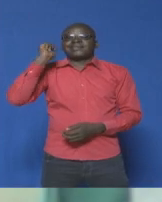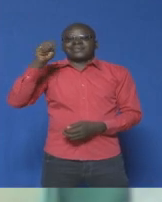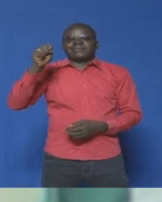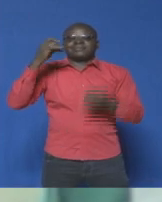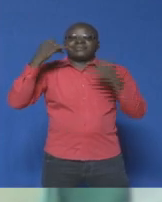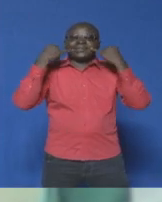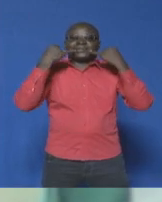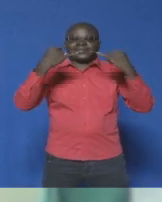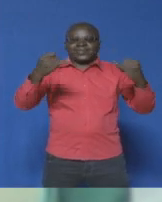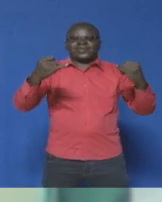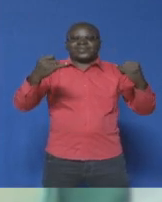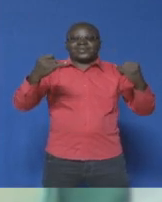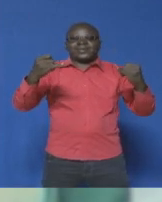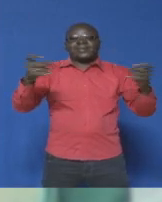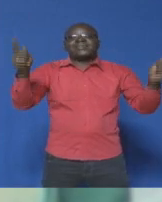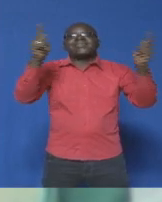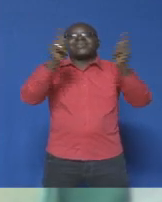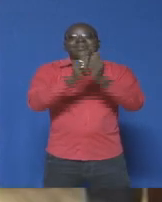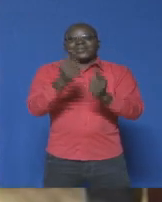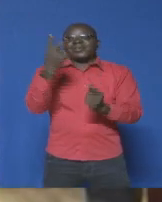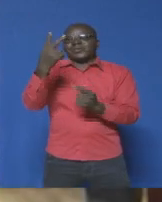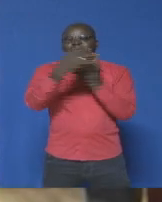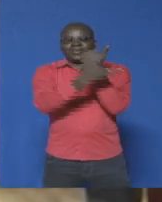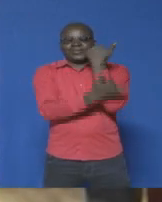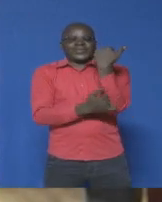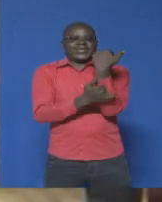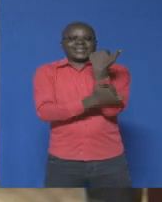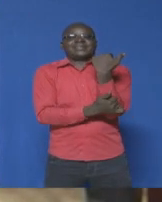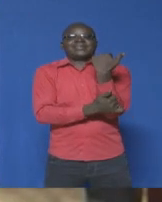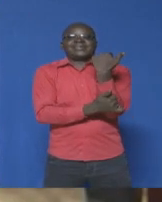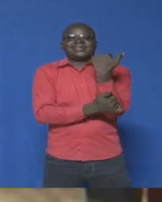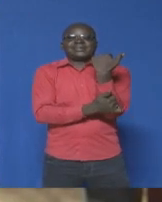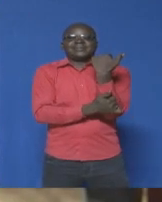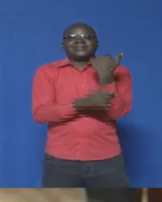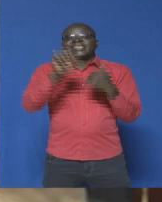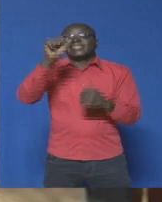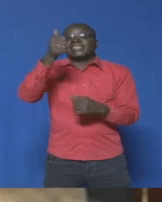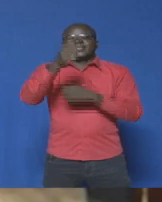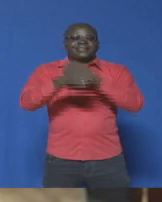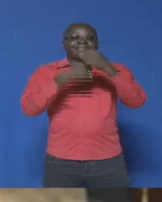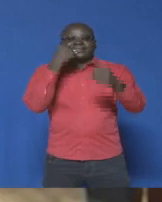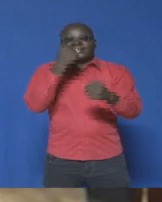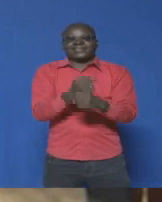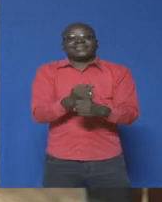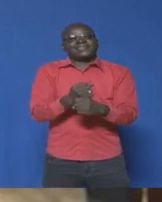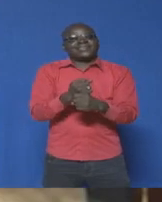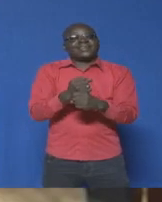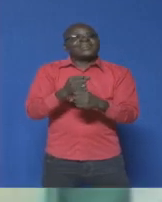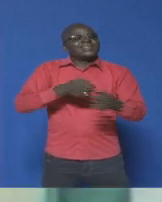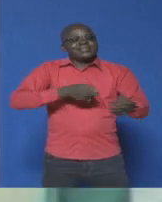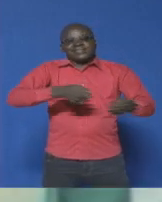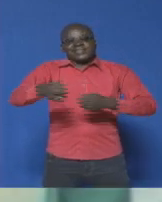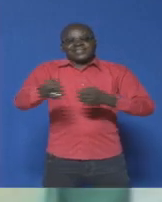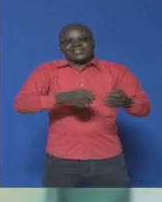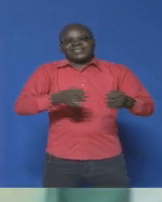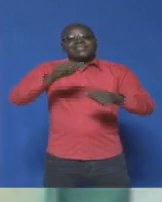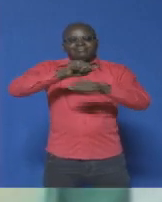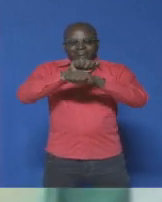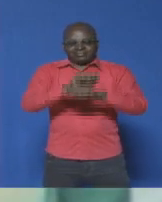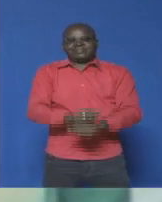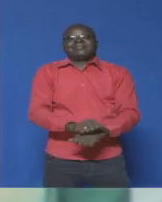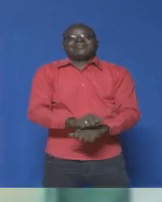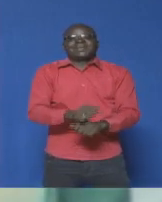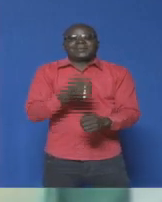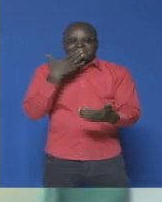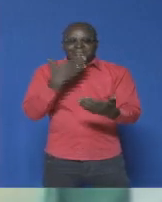qui unit nos deux pays. 10 ans d'un traité qui a su s'adapter aux